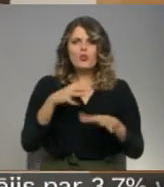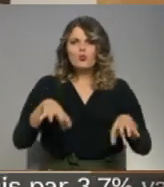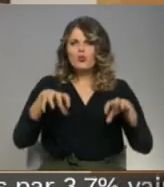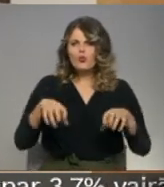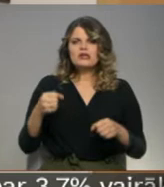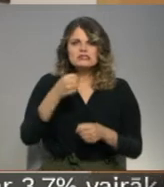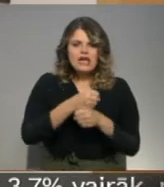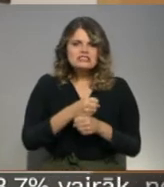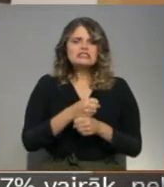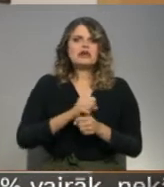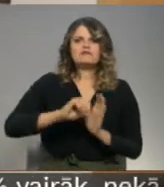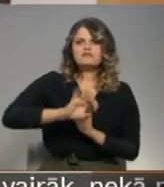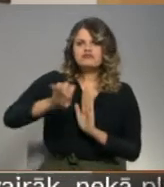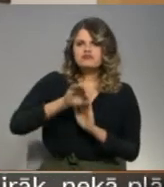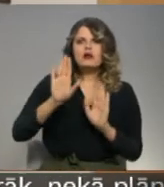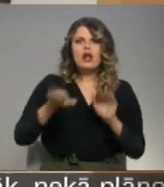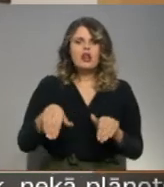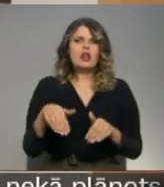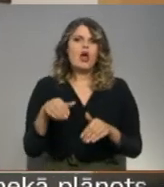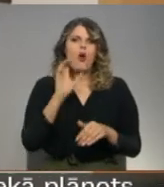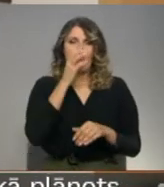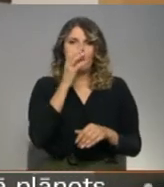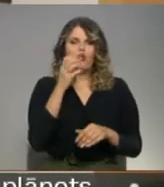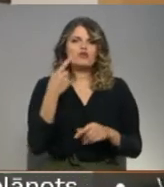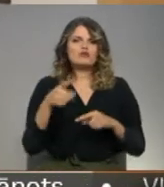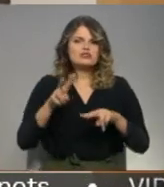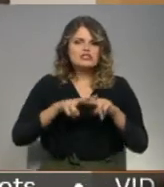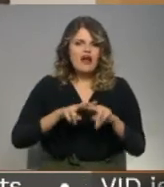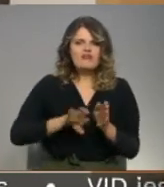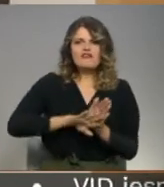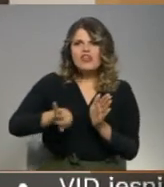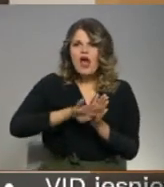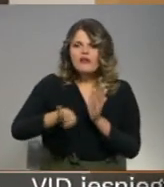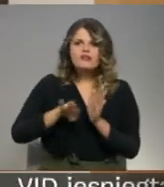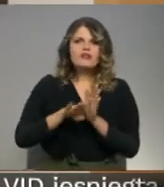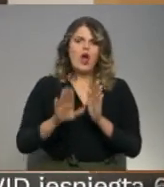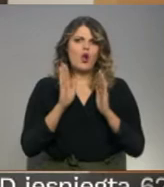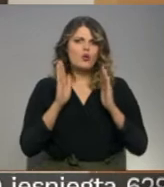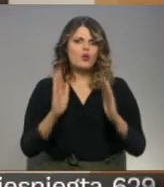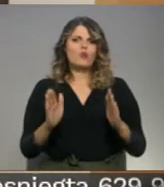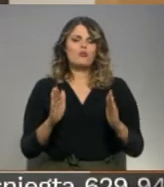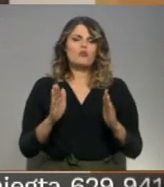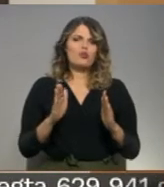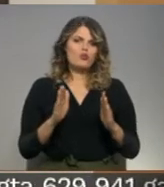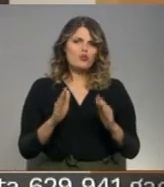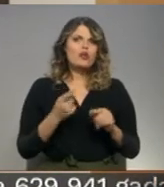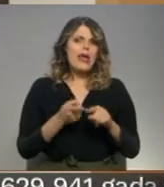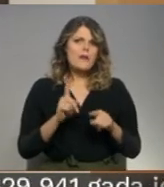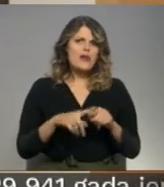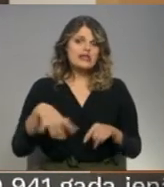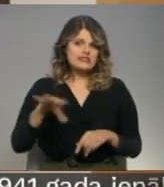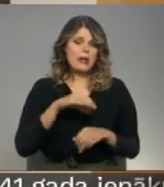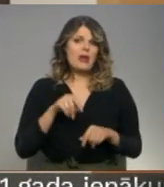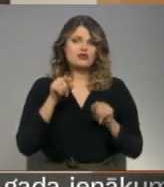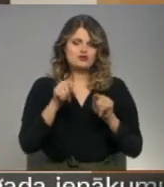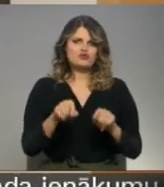novadkanāliem, lai novadītu to ar 500 gruntodziņu celšanās radītos uzplūdus. Tāpēc arī mēs to